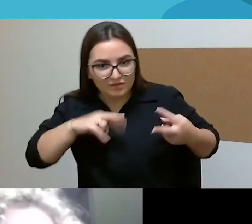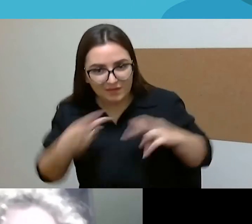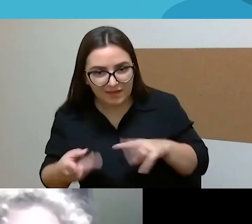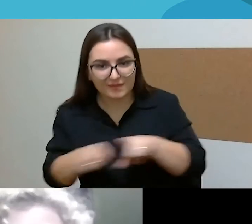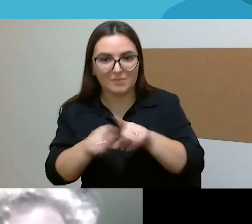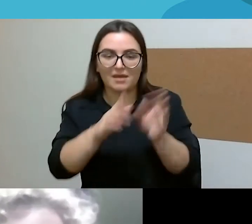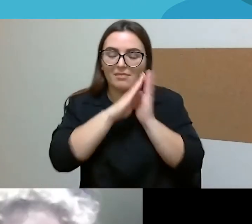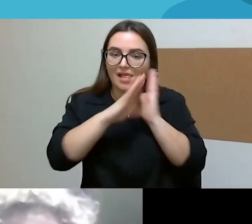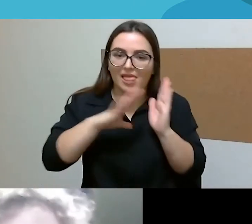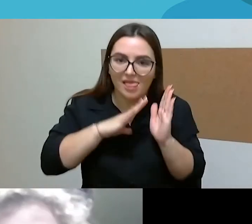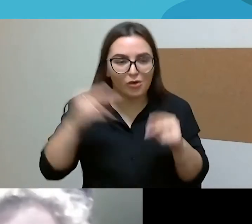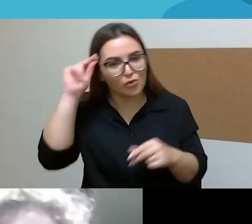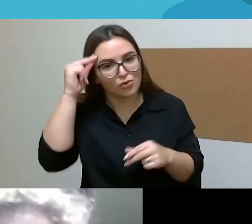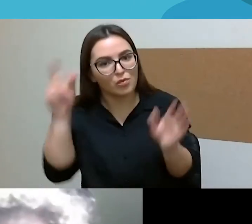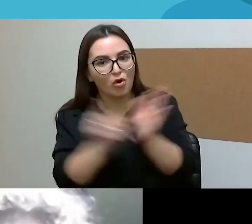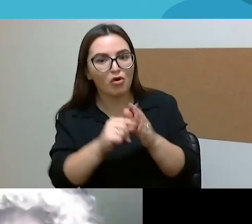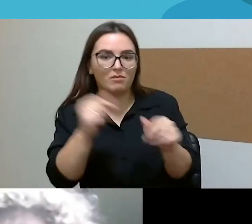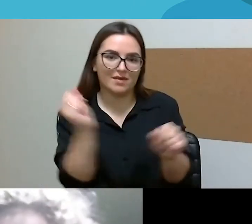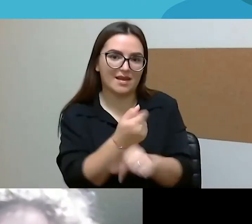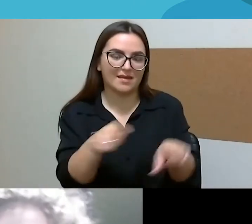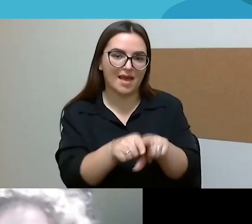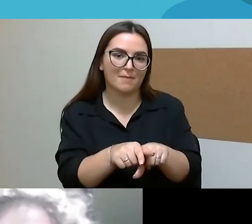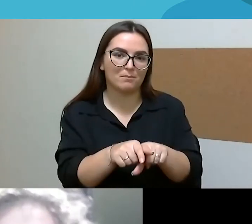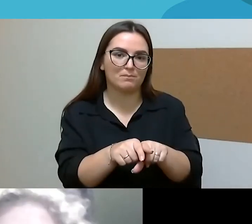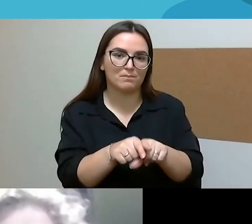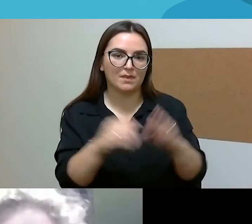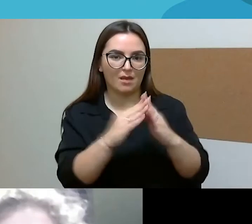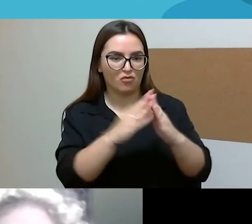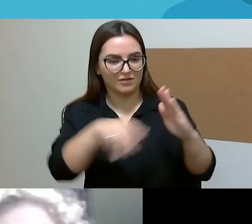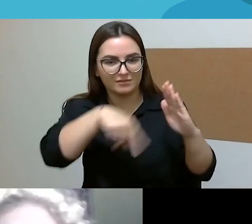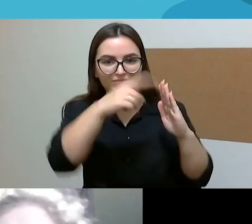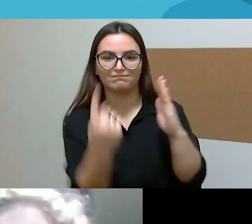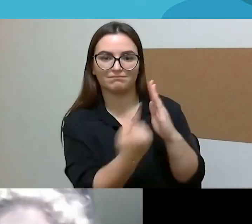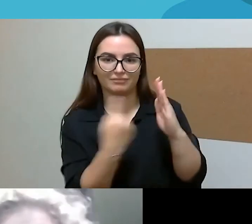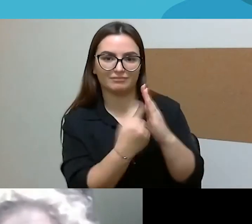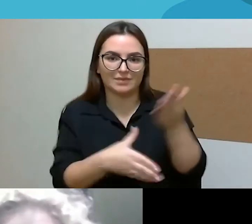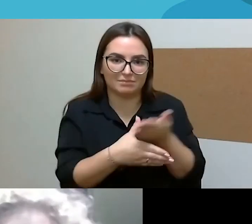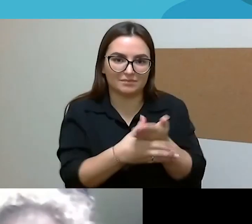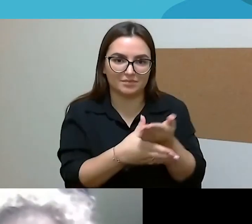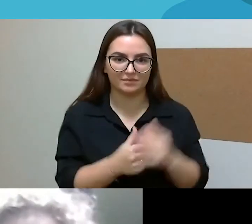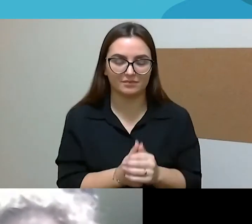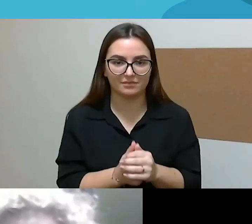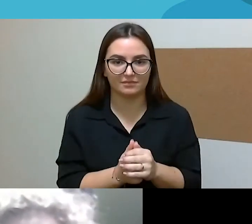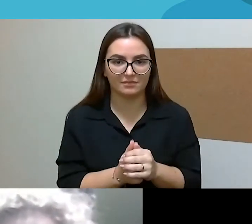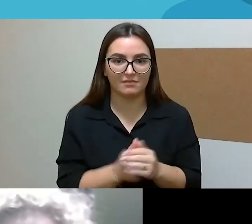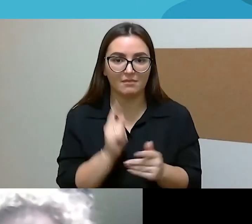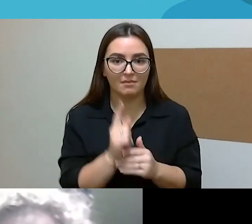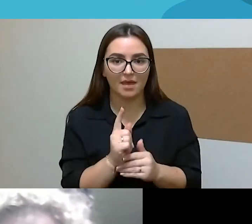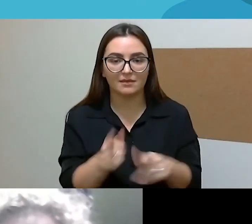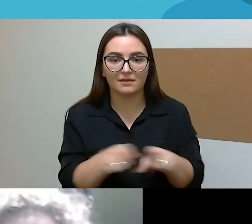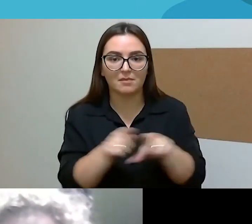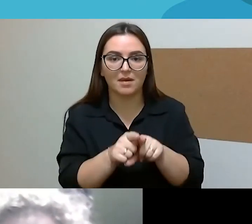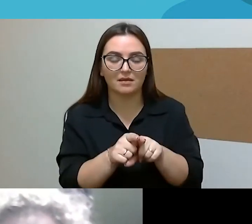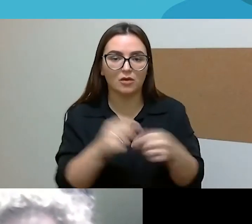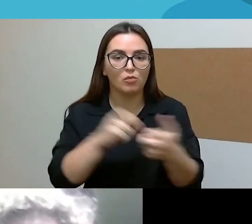paminimi tie tokie būtiniai vargai ir iššūkiai. Beje, būtiniai vargai ir iššūkiai nelabai yra minimi ir